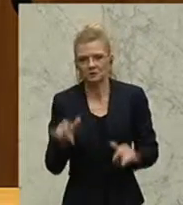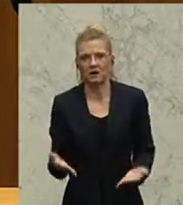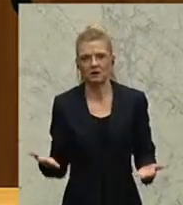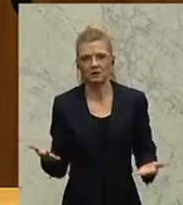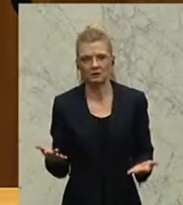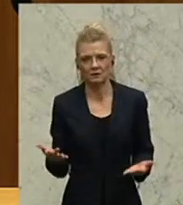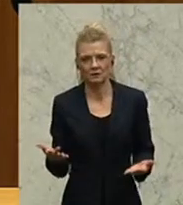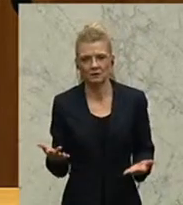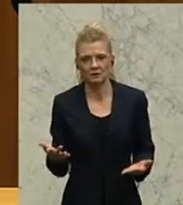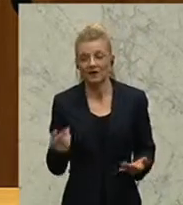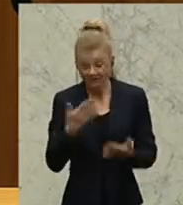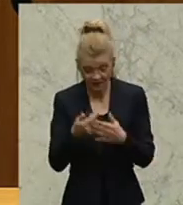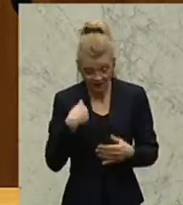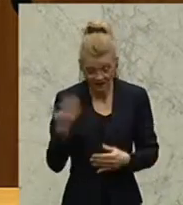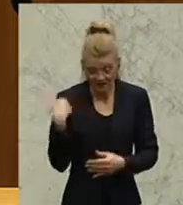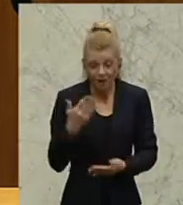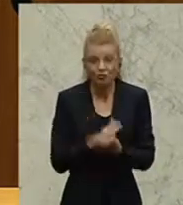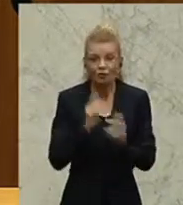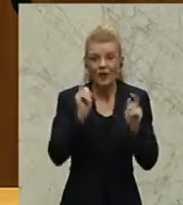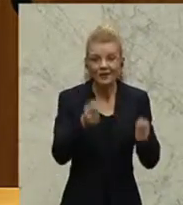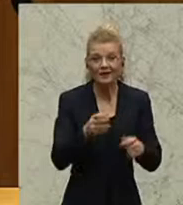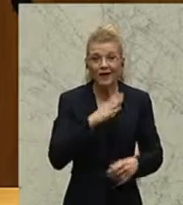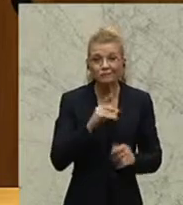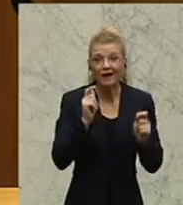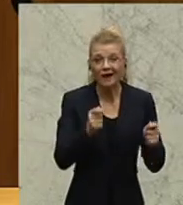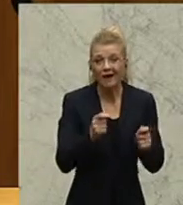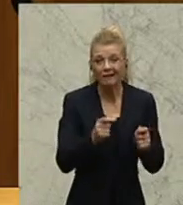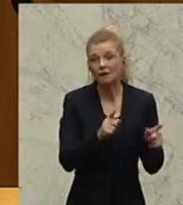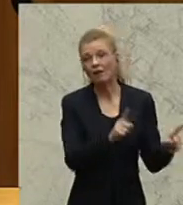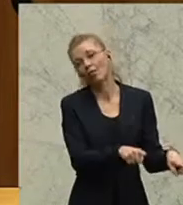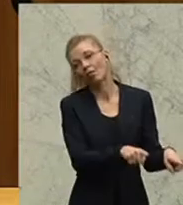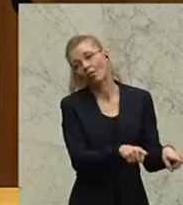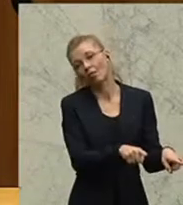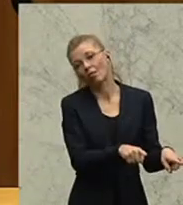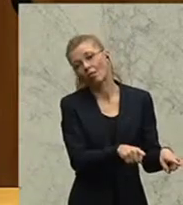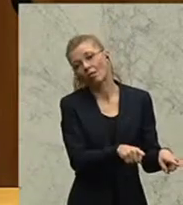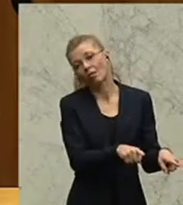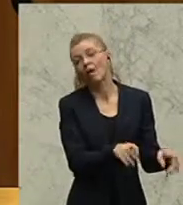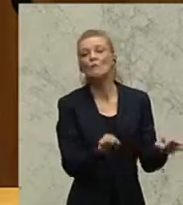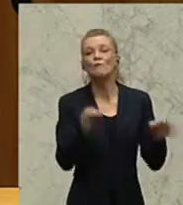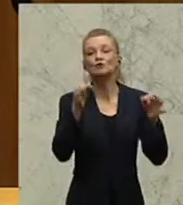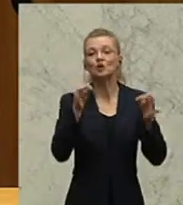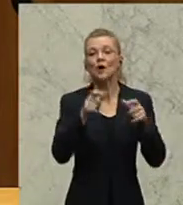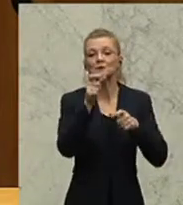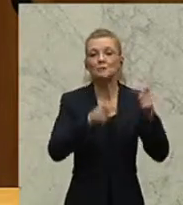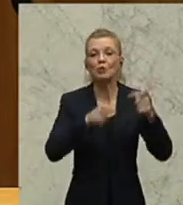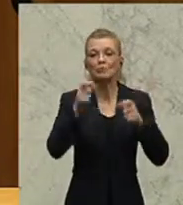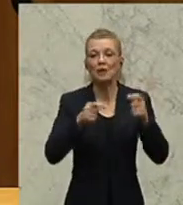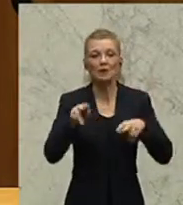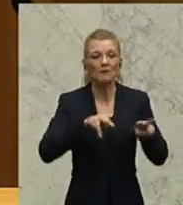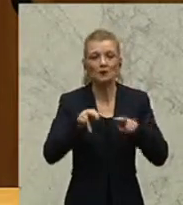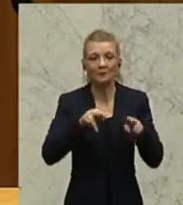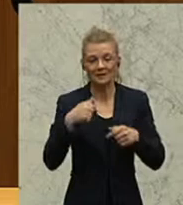Und deswegen habe ich schon den Antrag gestellt. Nur der Antrag liegt auf der Langen Bank, professionelles Immobilienmanagement. Ich werde mich jetzt mit dem Herrn